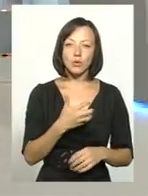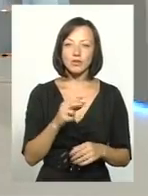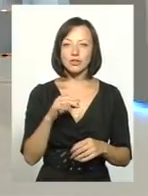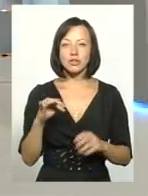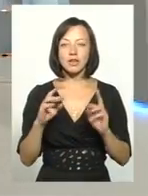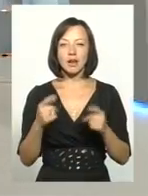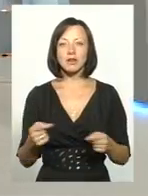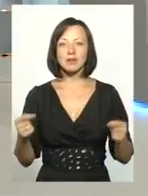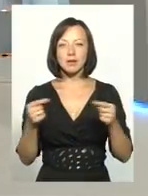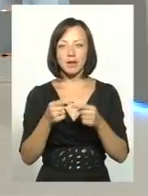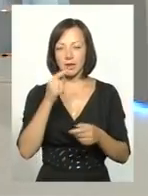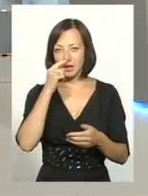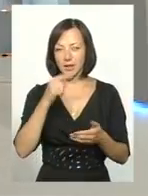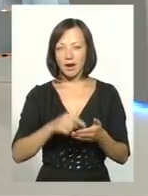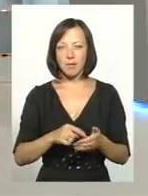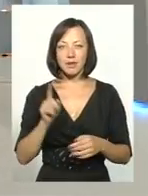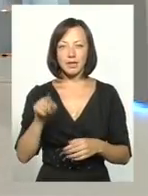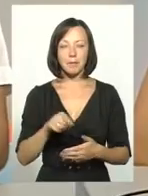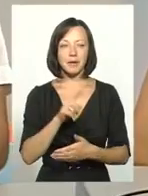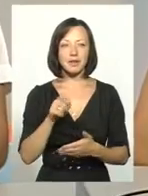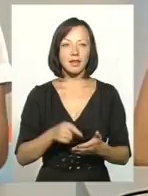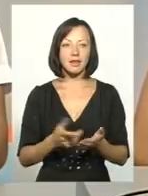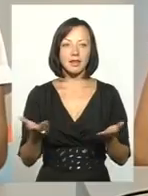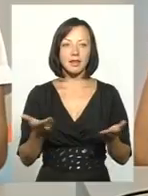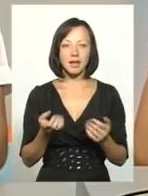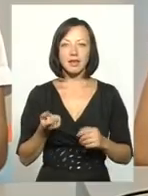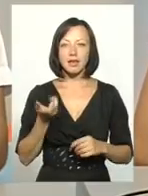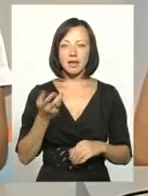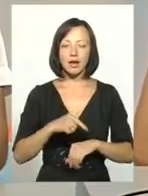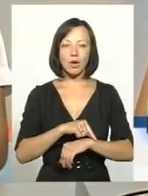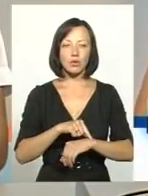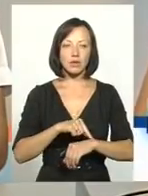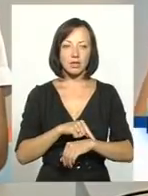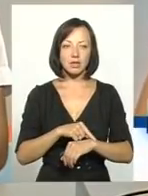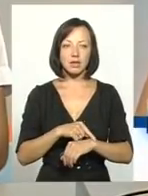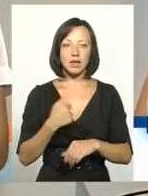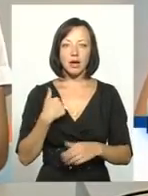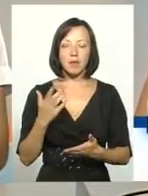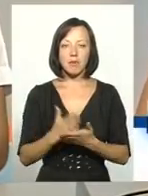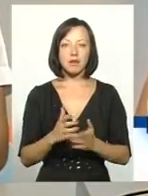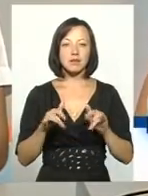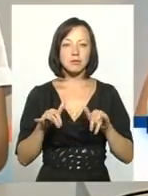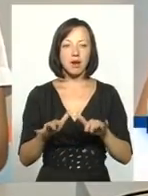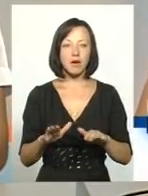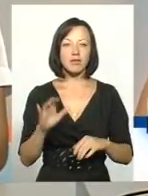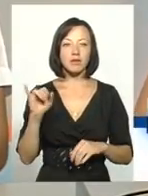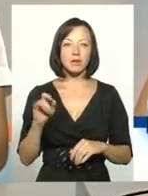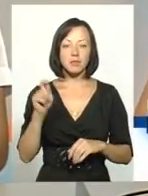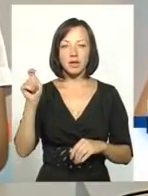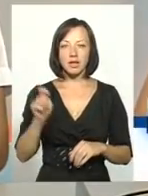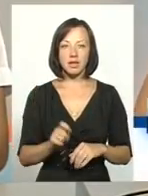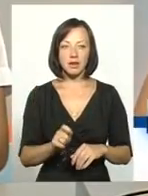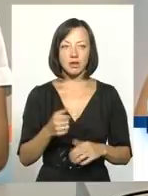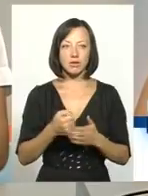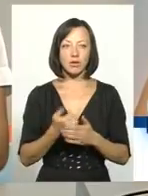так якраз натрапили на те питання, з яким буквально кілька годин тому мала справу, тому що буквально приїхала до